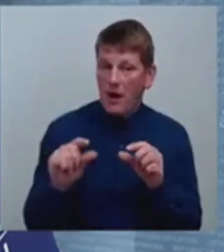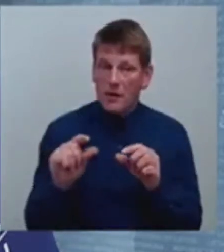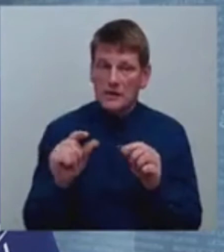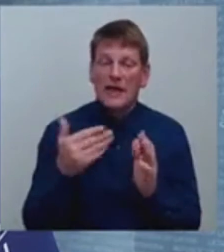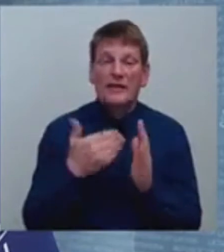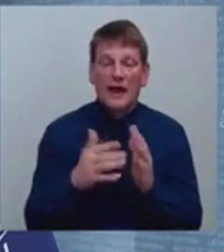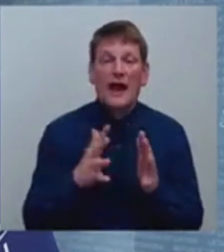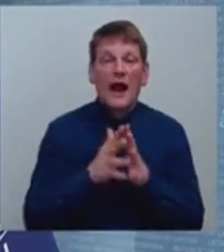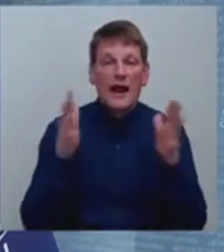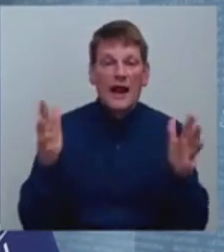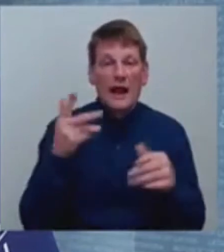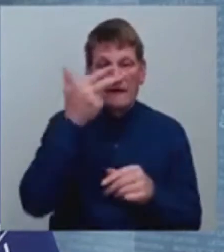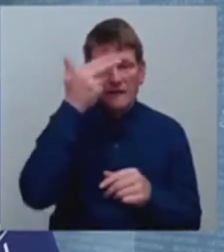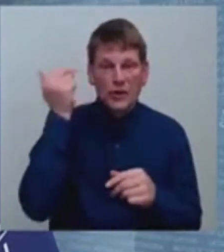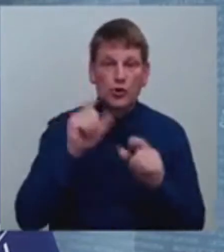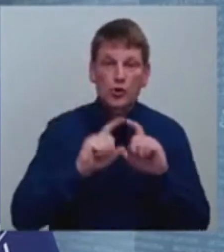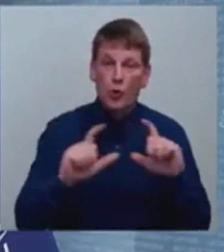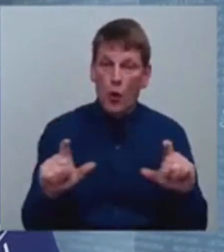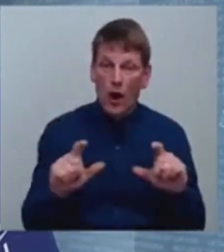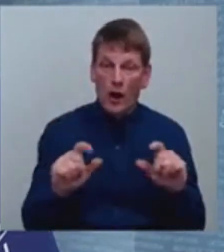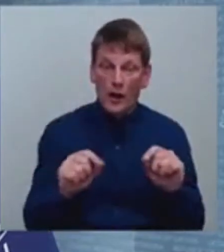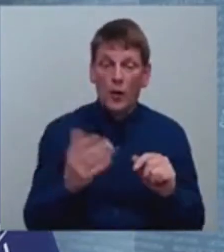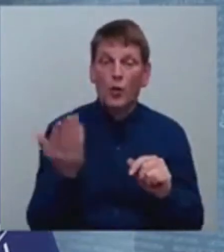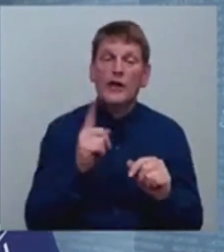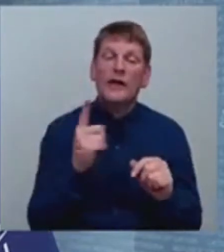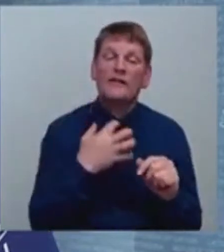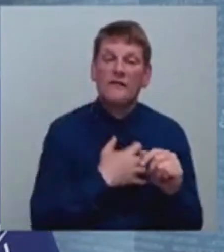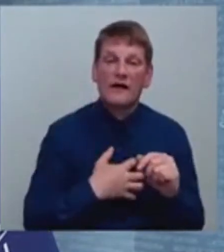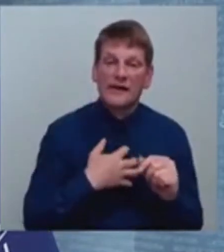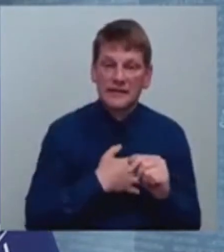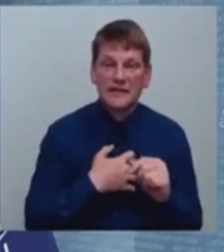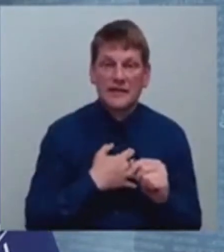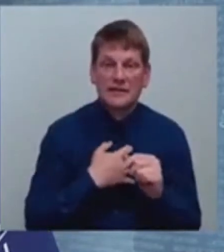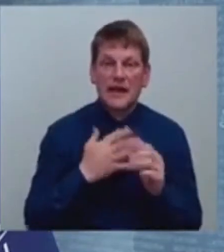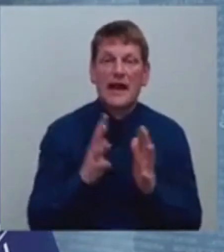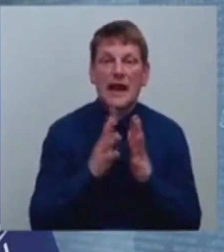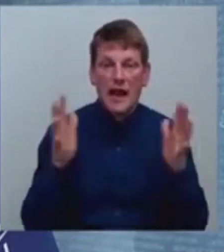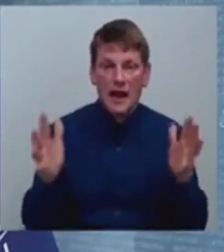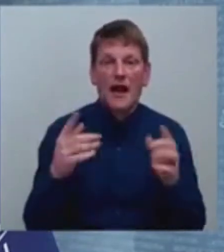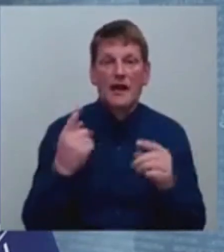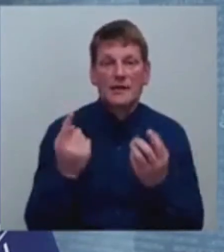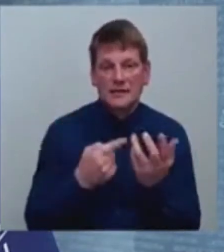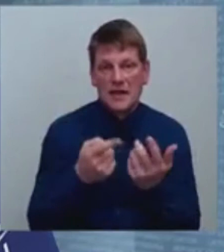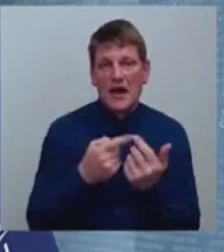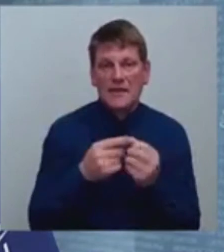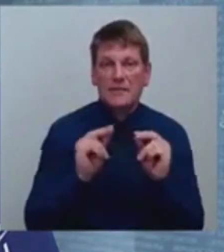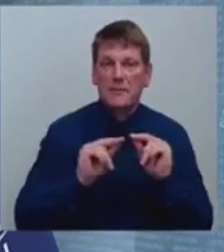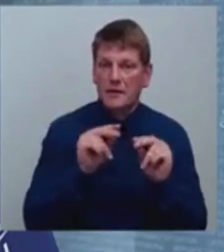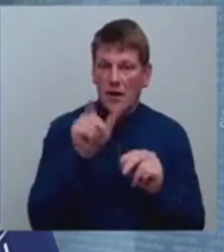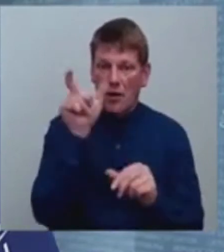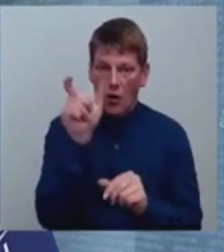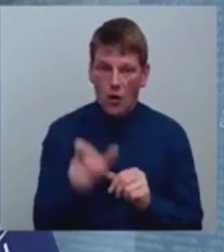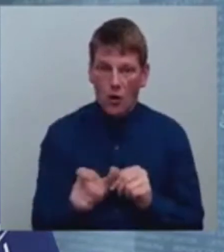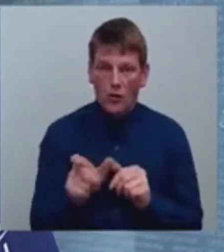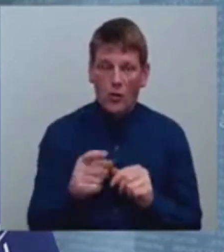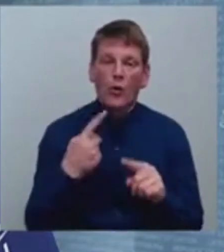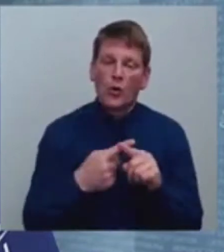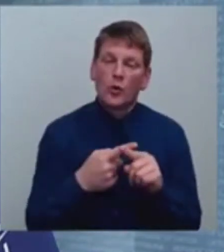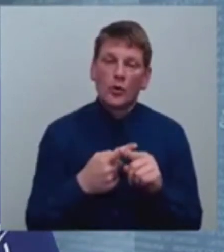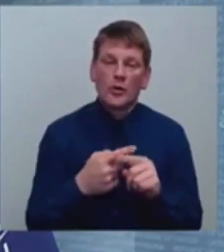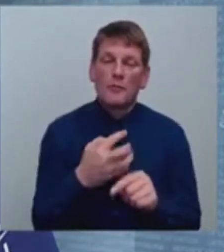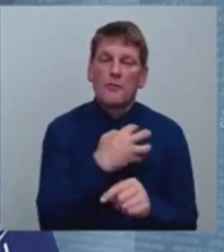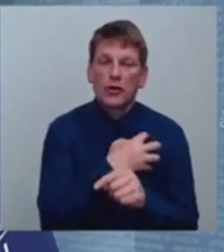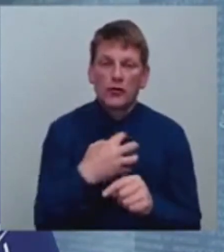lielai vidusskolai, kur, protams, ir vajadzīgs krietni lielāks skaits pedagogu, un tātad